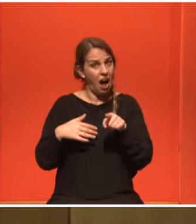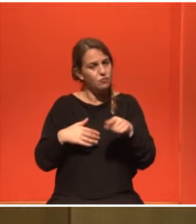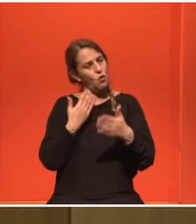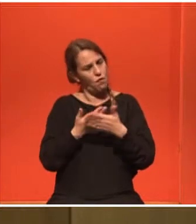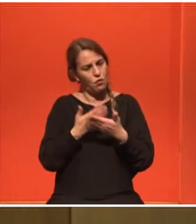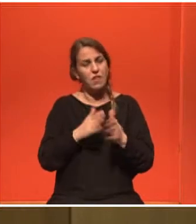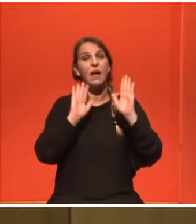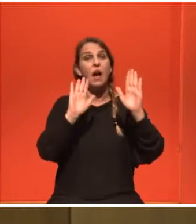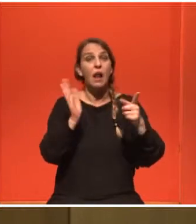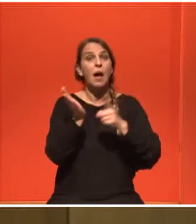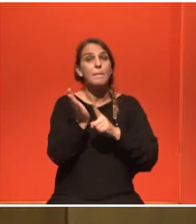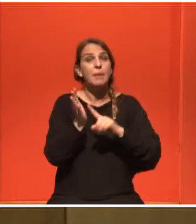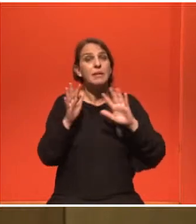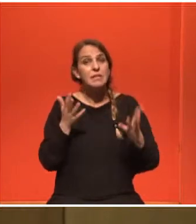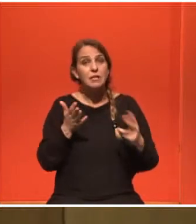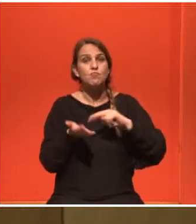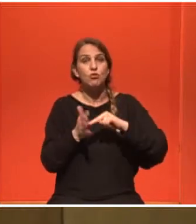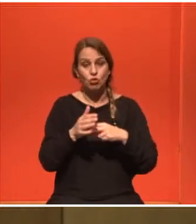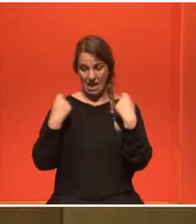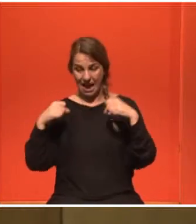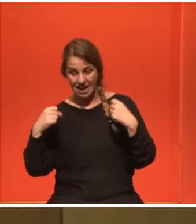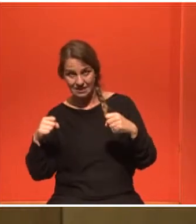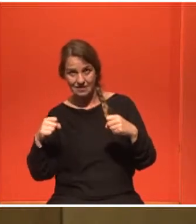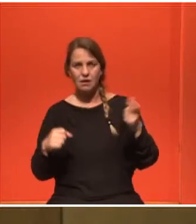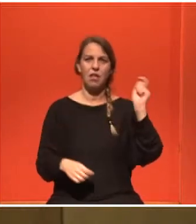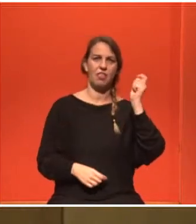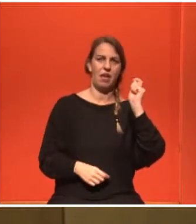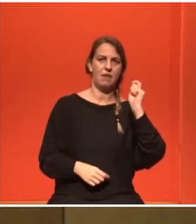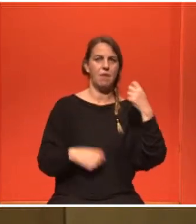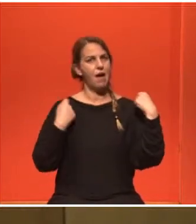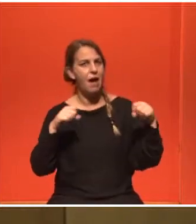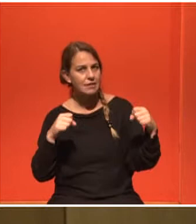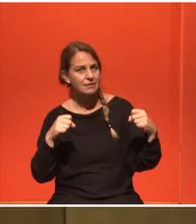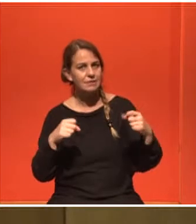διαλύματα ανάμεσα στις ασκήσεις. Πάρα πολύ ωραία.